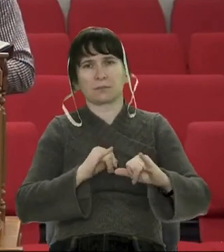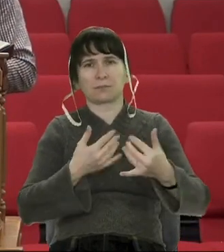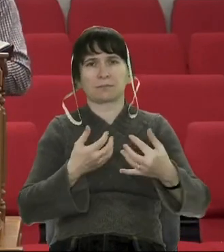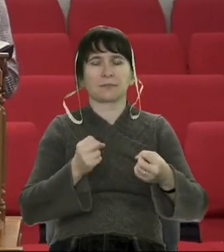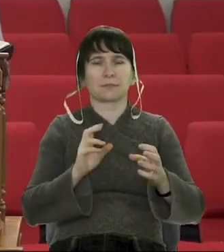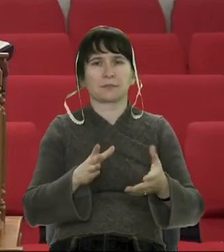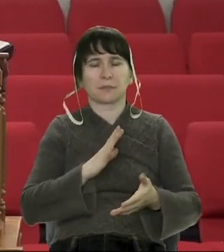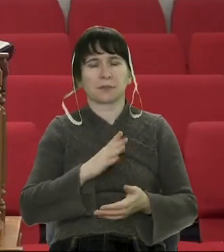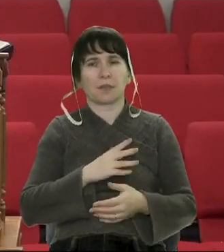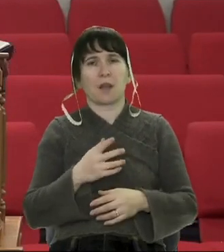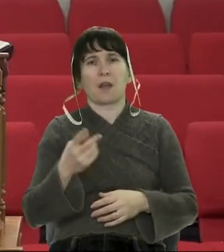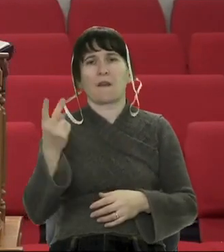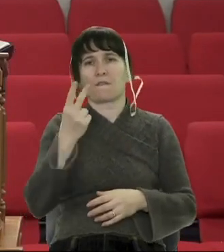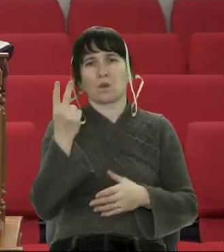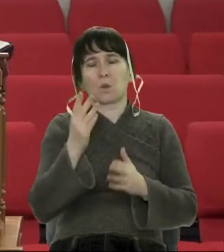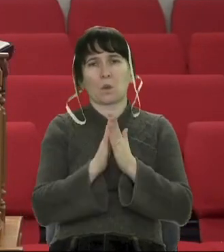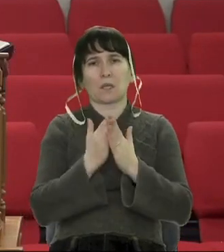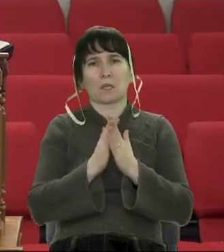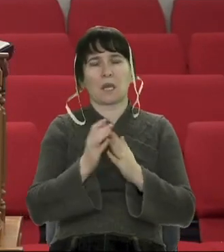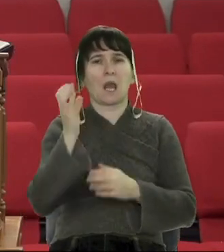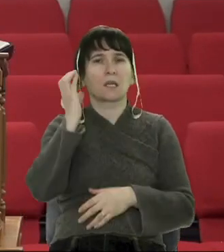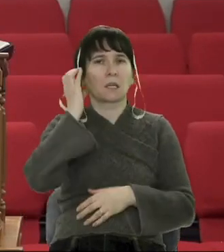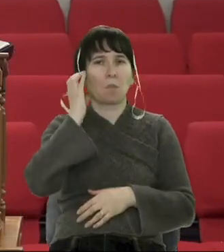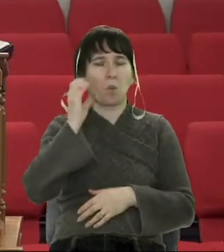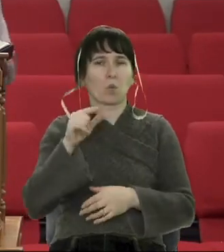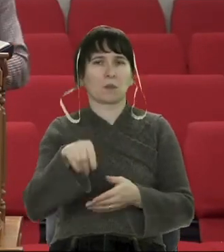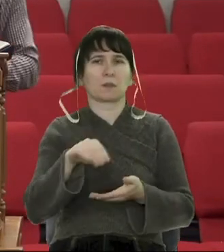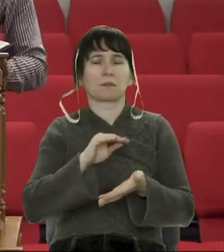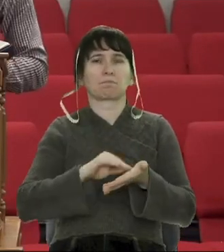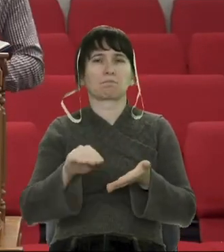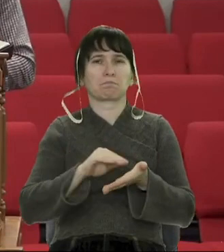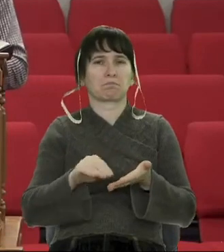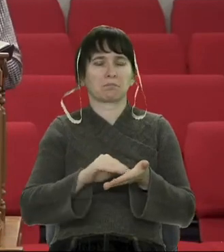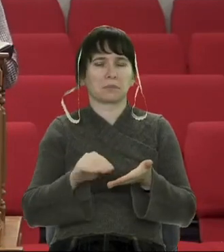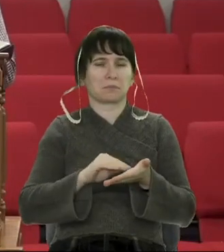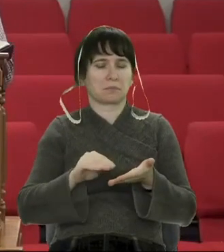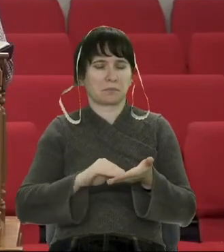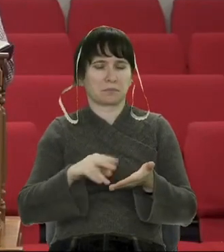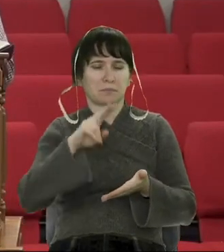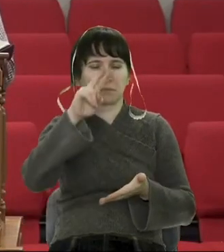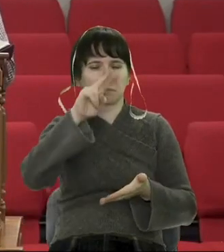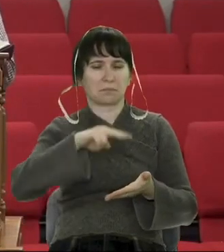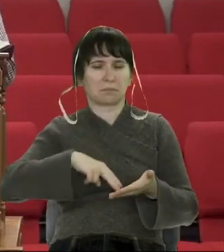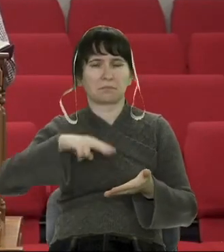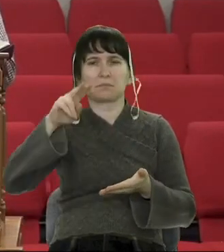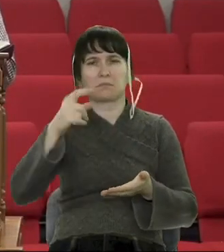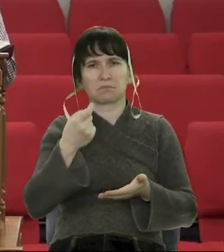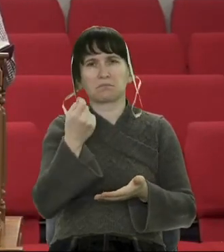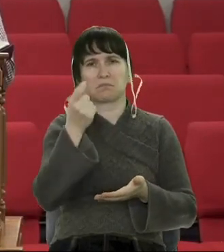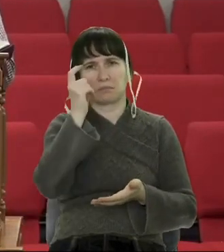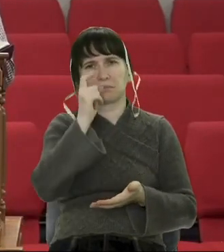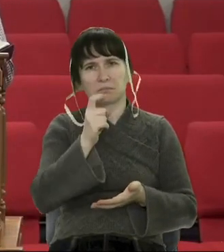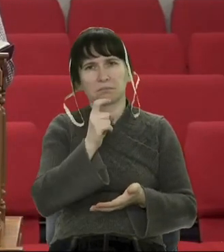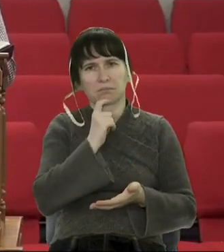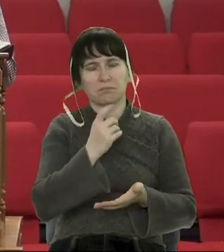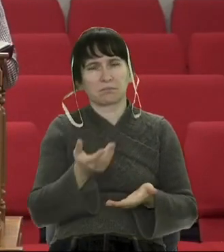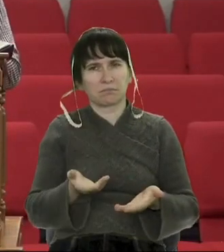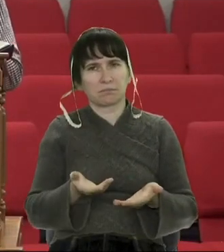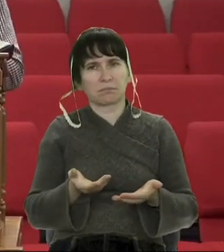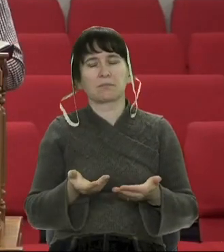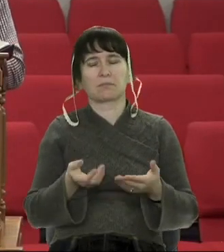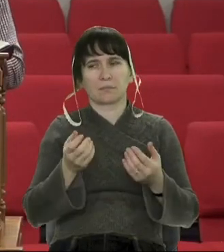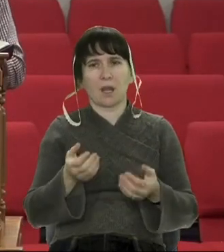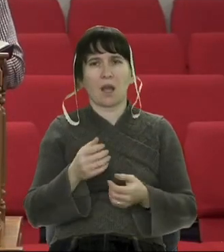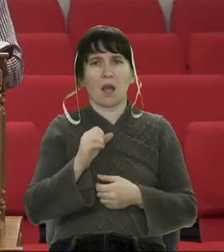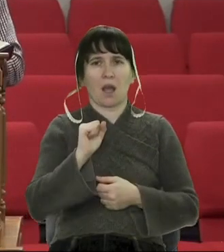Самуїла, нам дуже багато чого може незрозумілим бути сьогодні в цьому контексті. Авесалом повстав